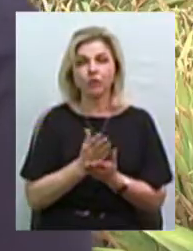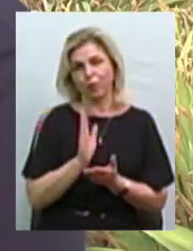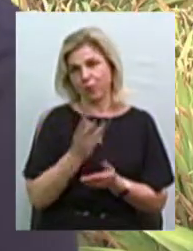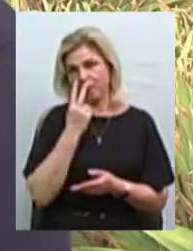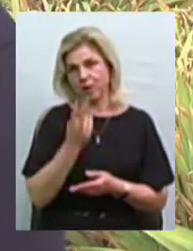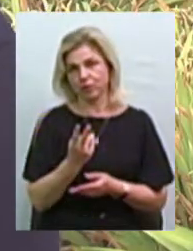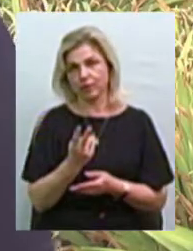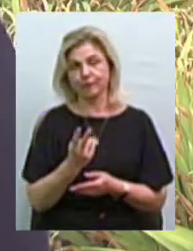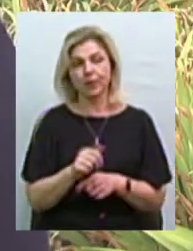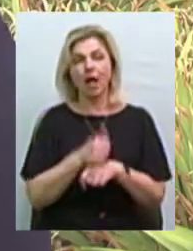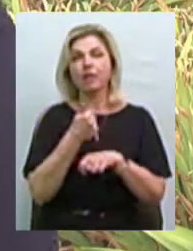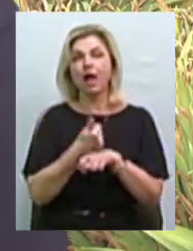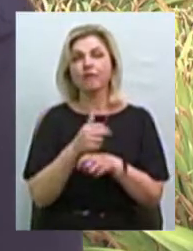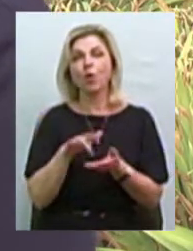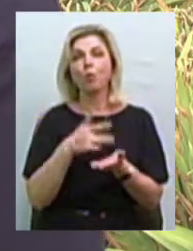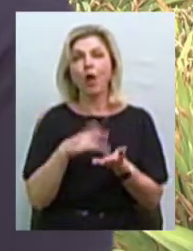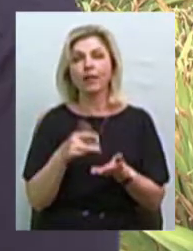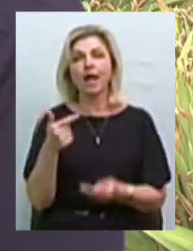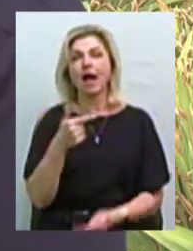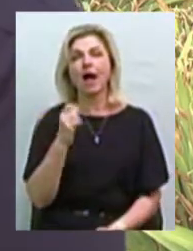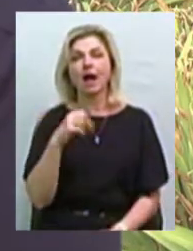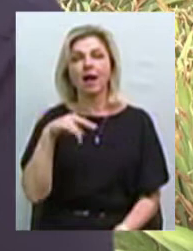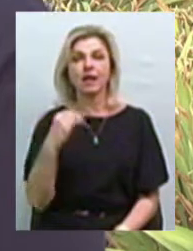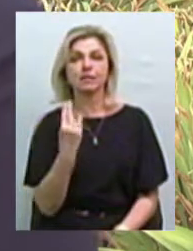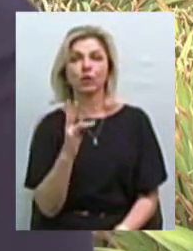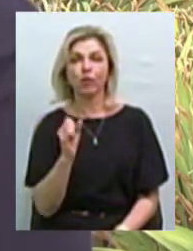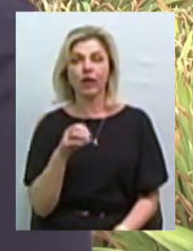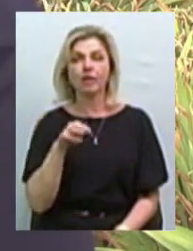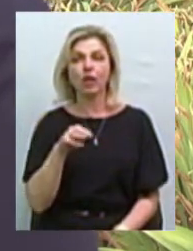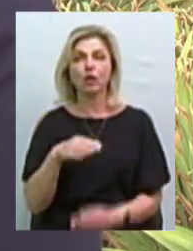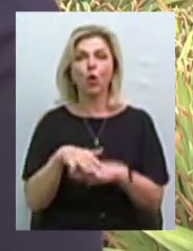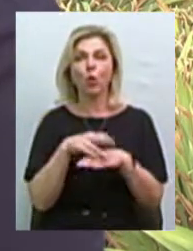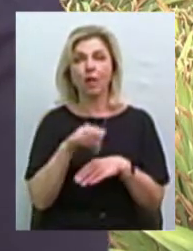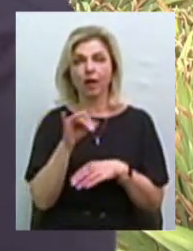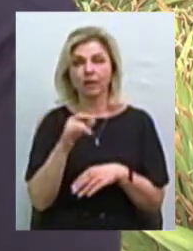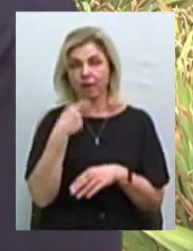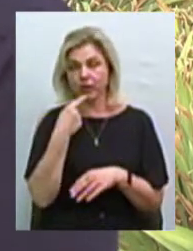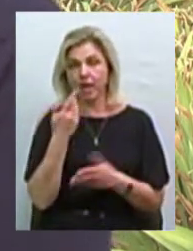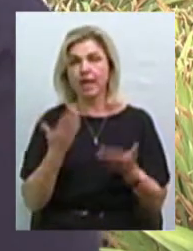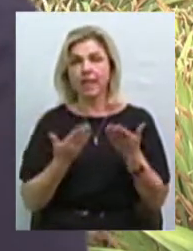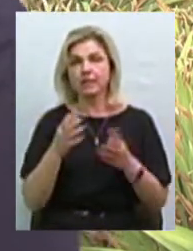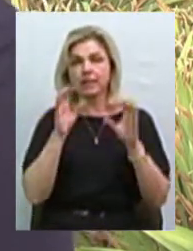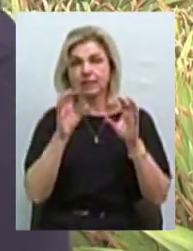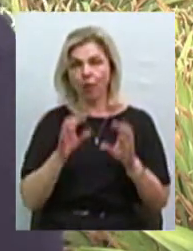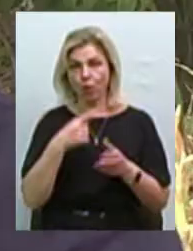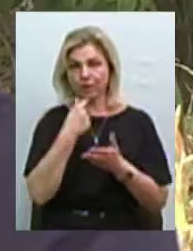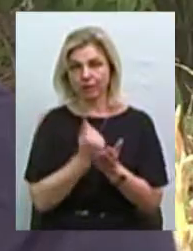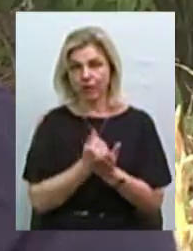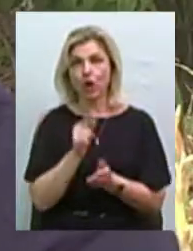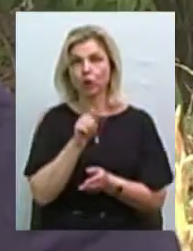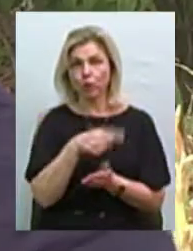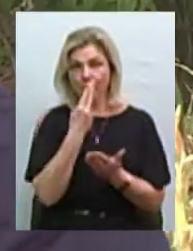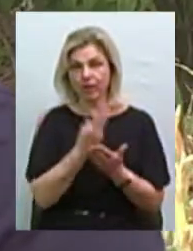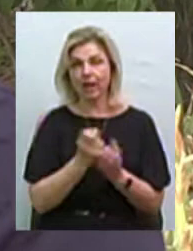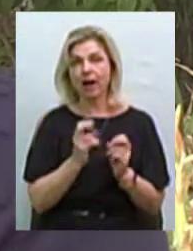Головна бухгалтерка Галицинівської територіальної громади Людмой Зіневич каже, якщо законопроект затвердять у тому вигляді, який він є